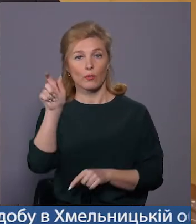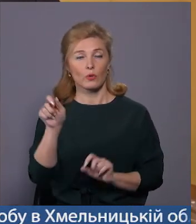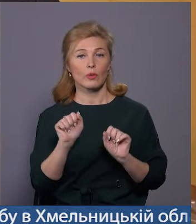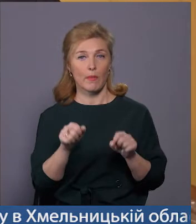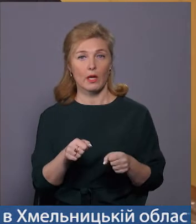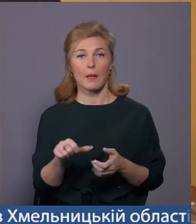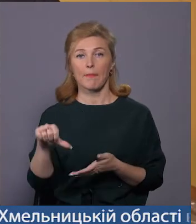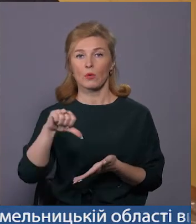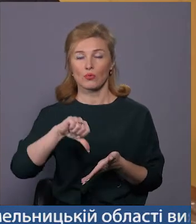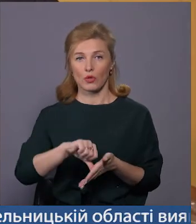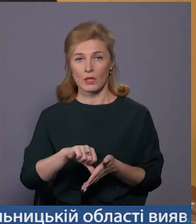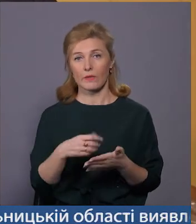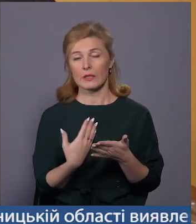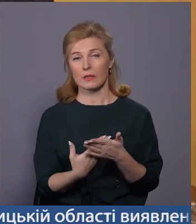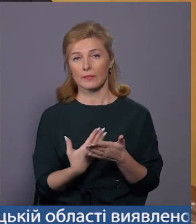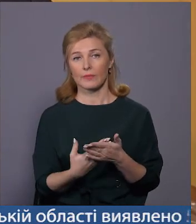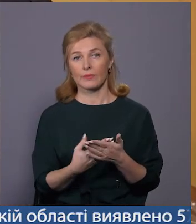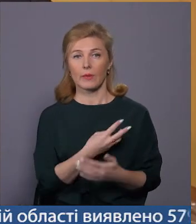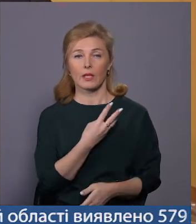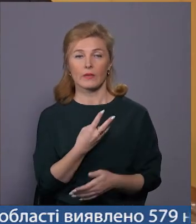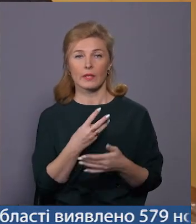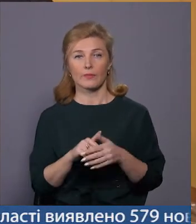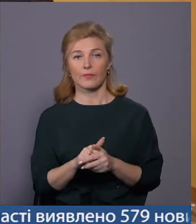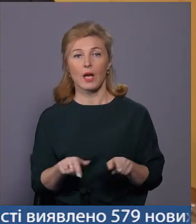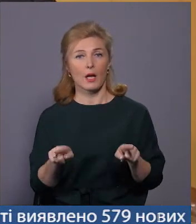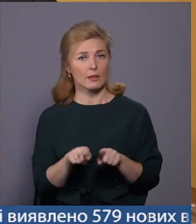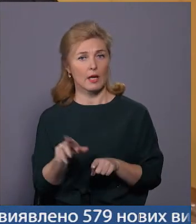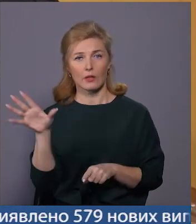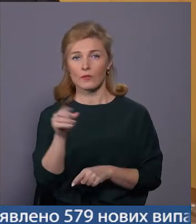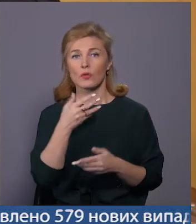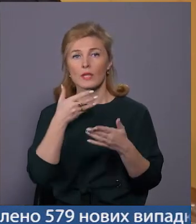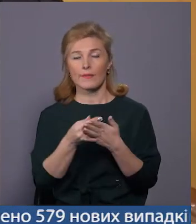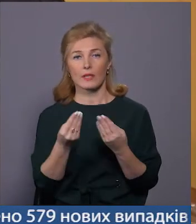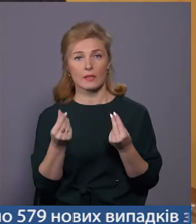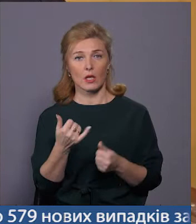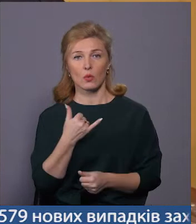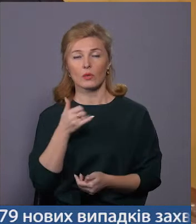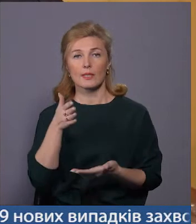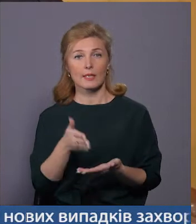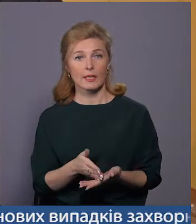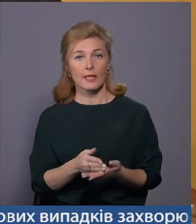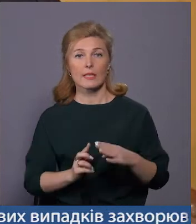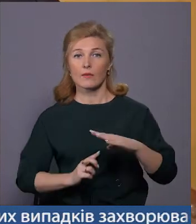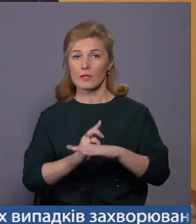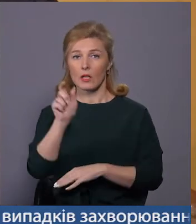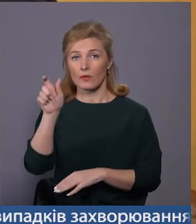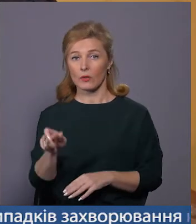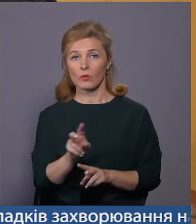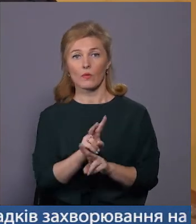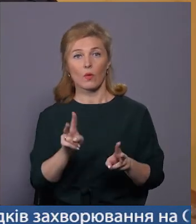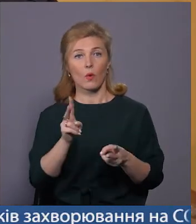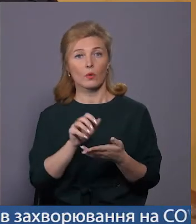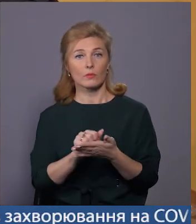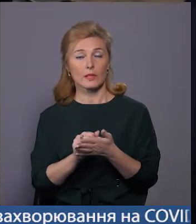поучаствувати в благотворительності. А так, в основному, все ми доділаємо за свої гроші. У нас є в церкві люди, які десь